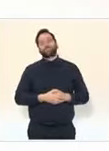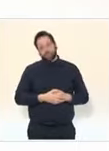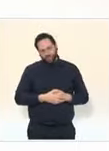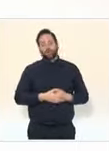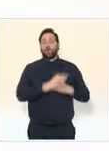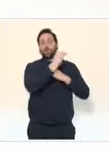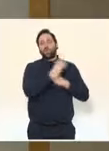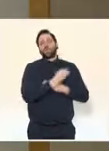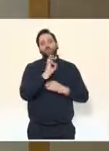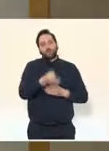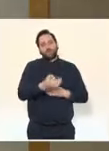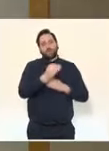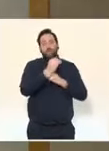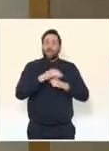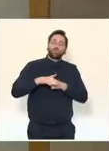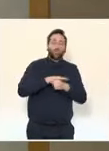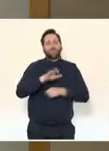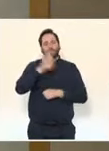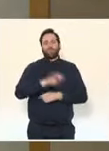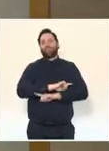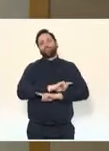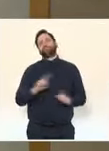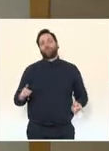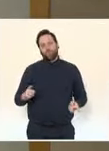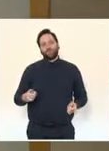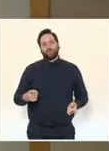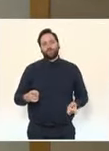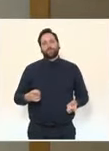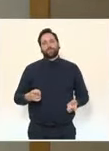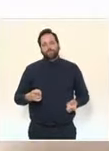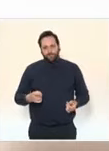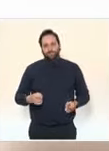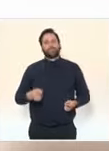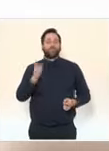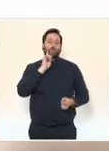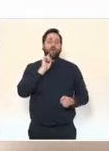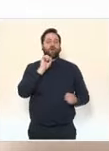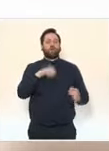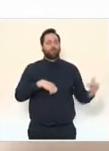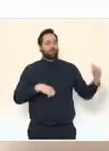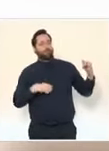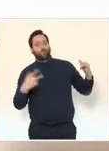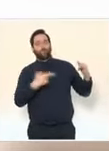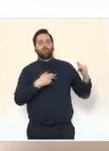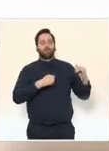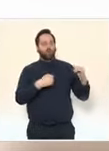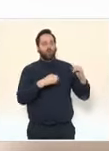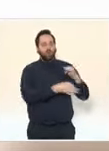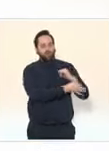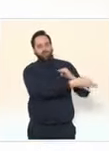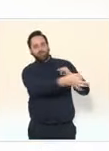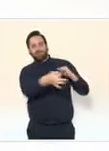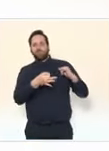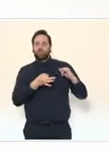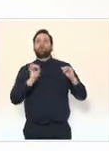partielle. Une telle mesure peut conduire à la multiplication évidemment de voies de contournement. Dans la durée, des vols restent